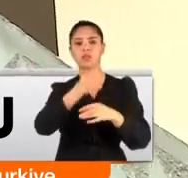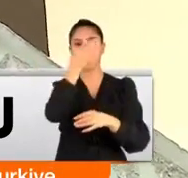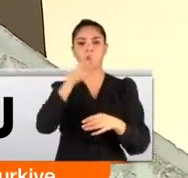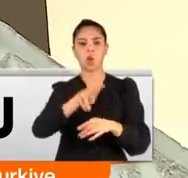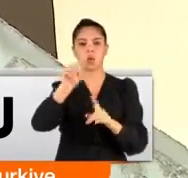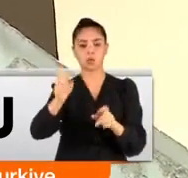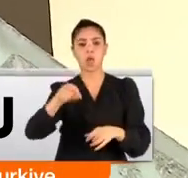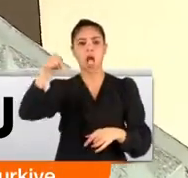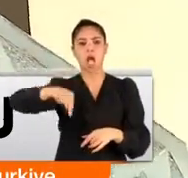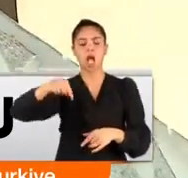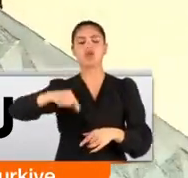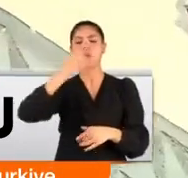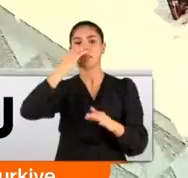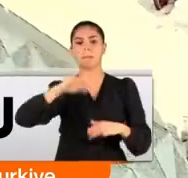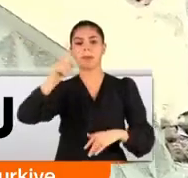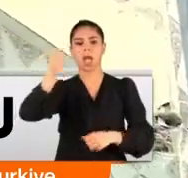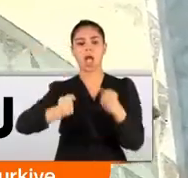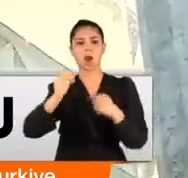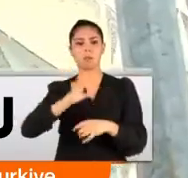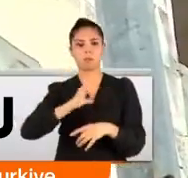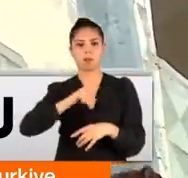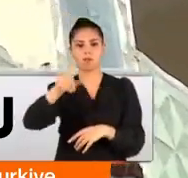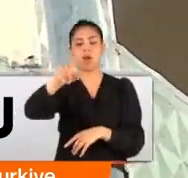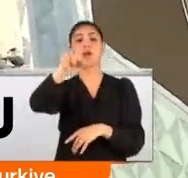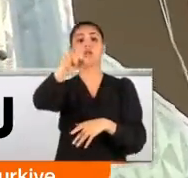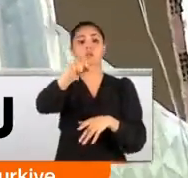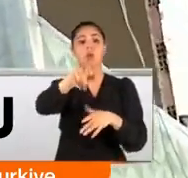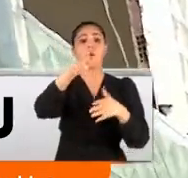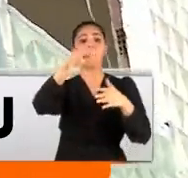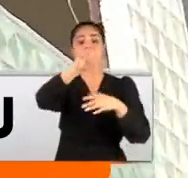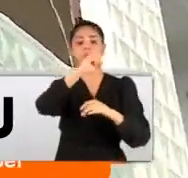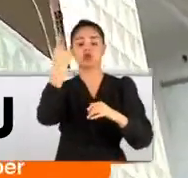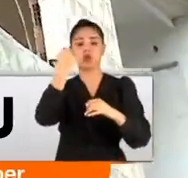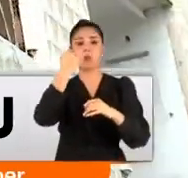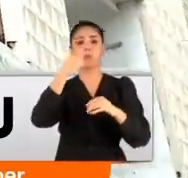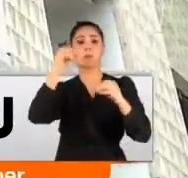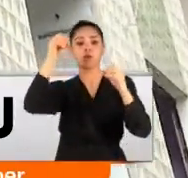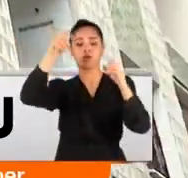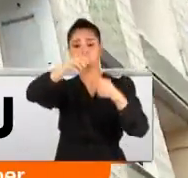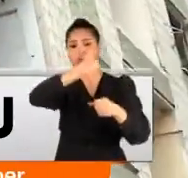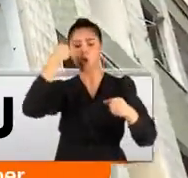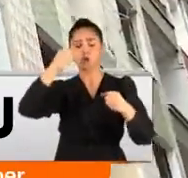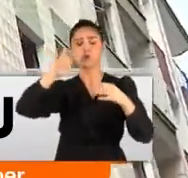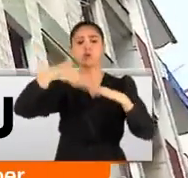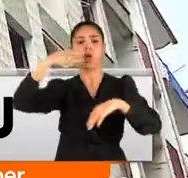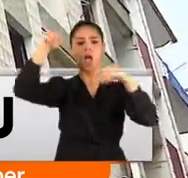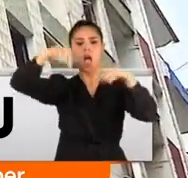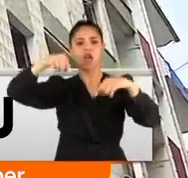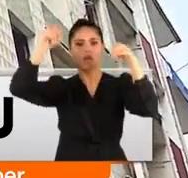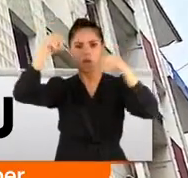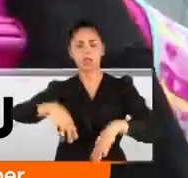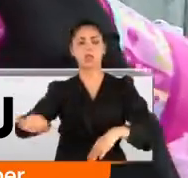buldular. Aşağıda onları bekleyen bir araç oluyor ve pencereleri söktükleri gibi oraya atıyorlar. işte bu şekilde